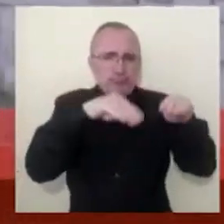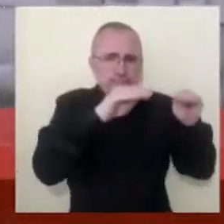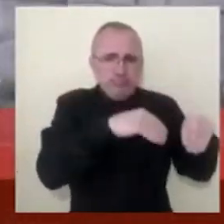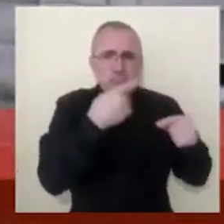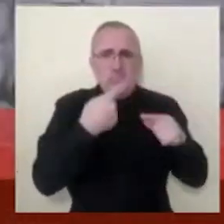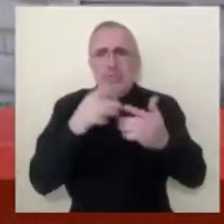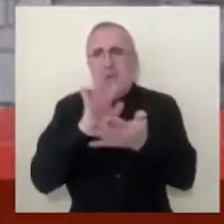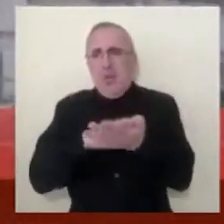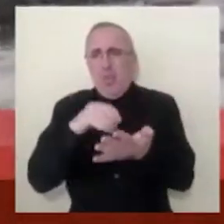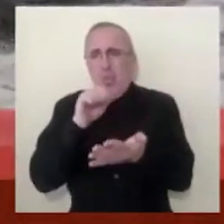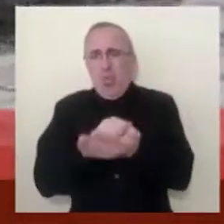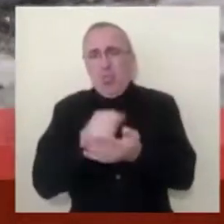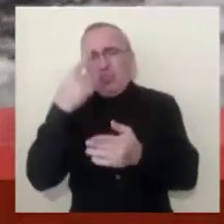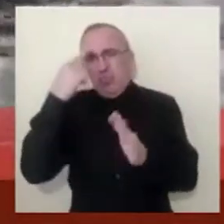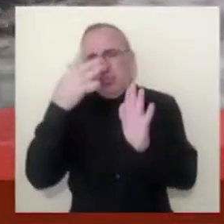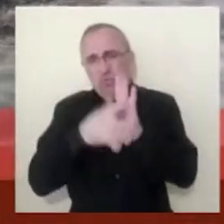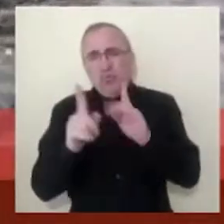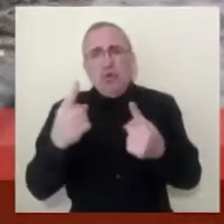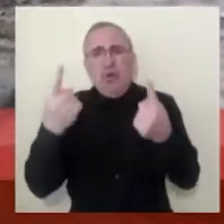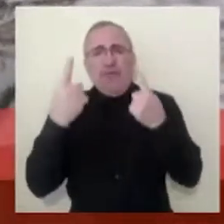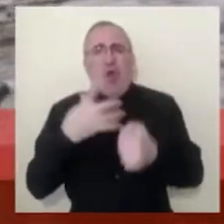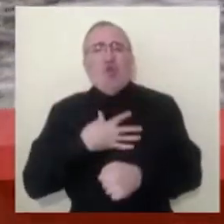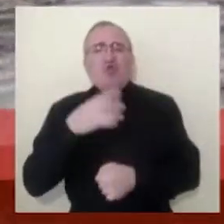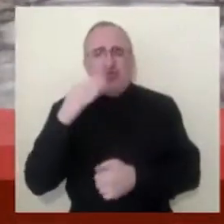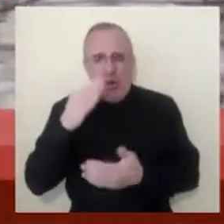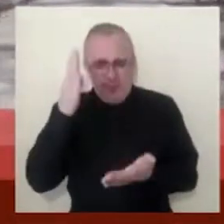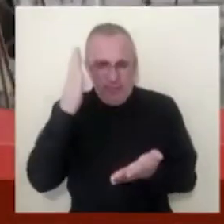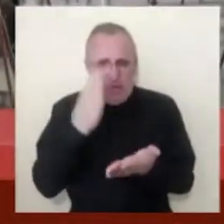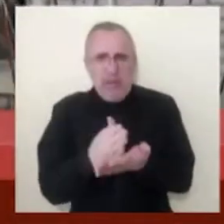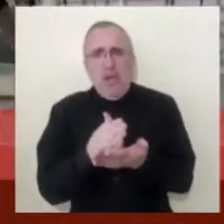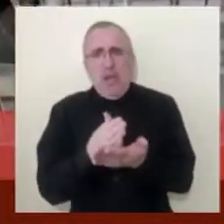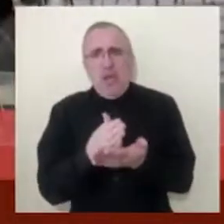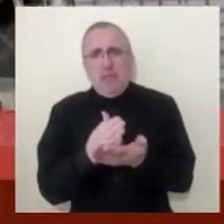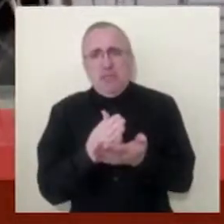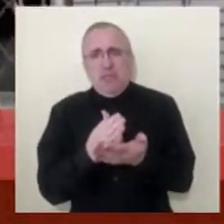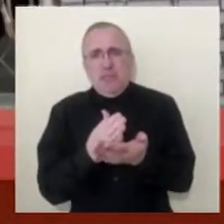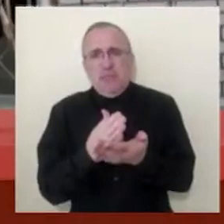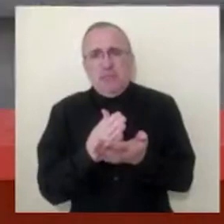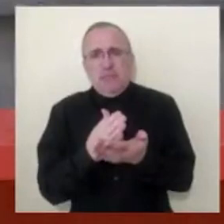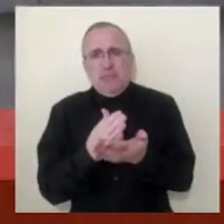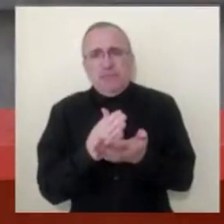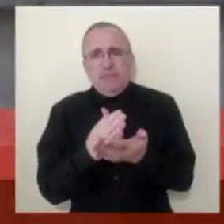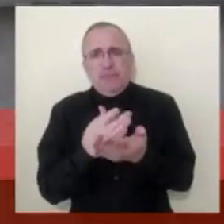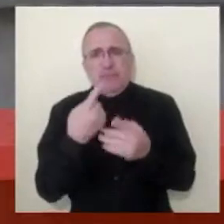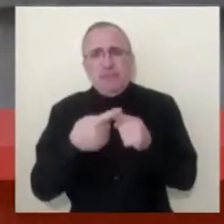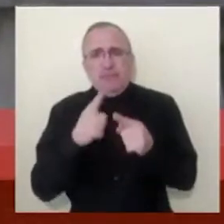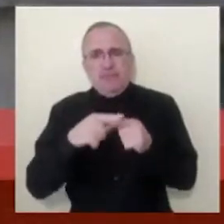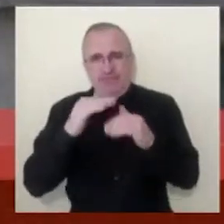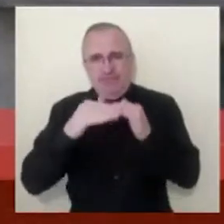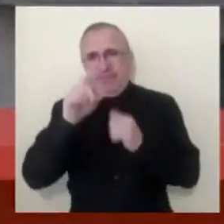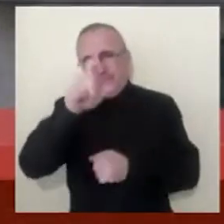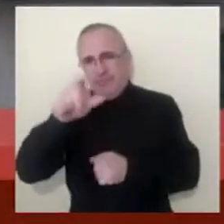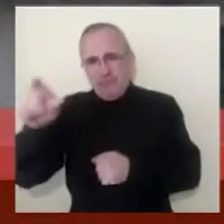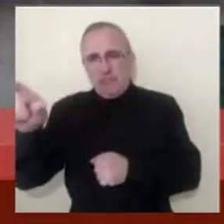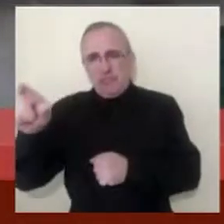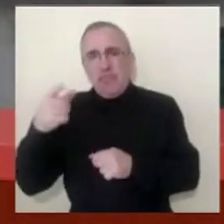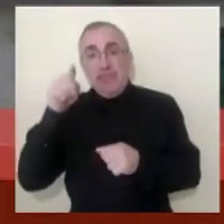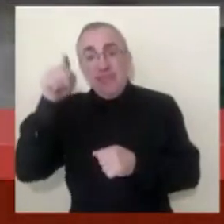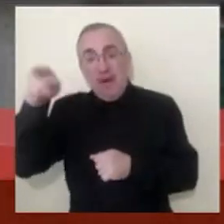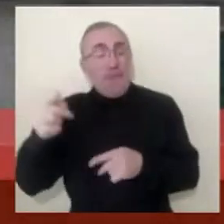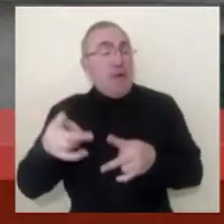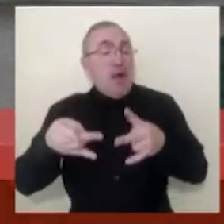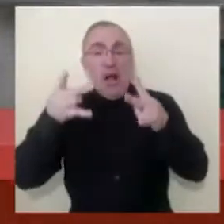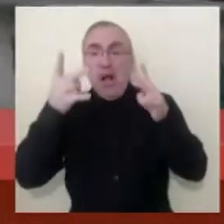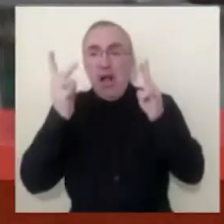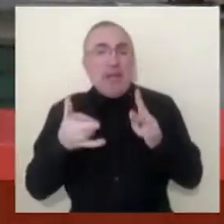Зрозуміло, що великі жертви є серед місцевого населення. І там катастрофа, а не криза. На